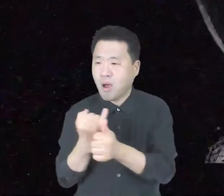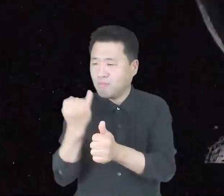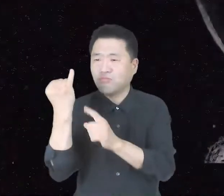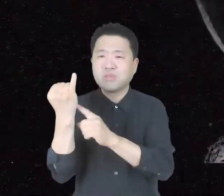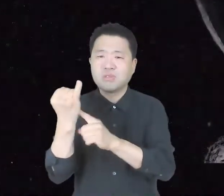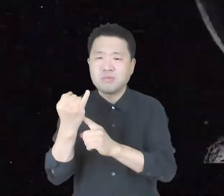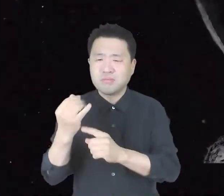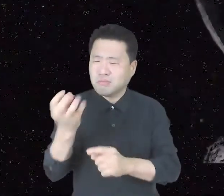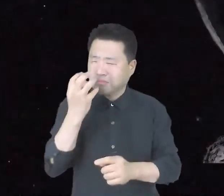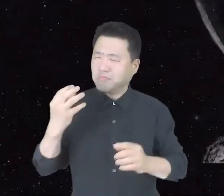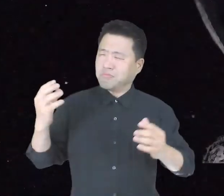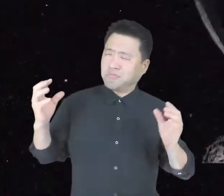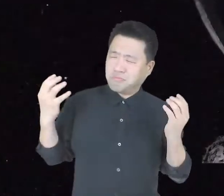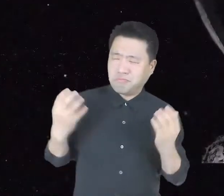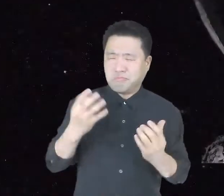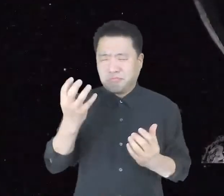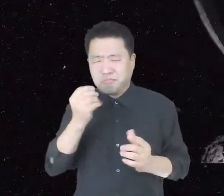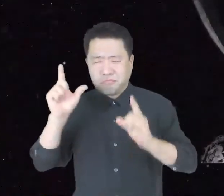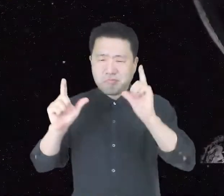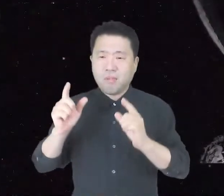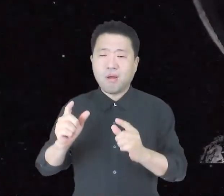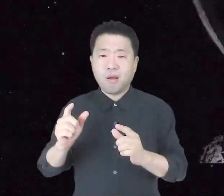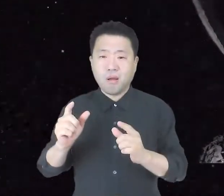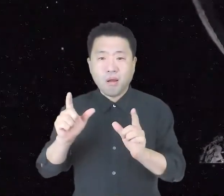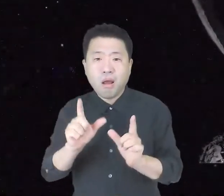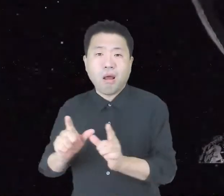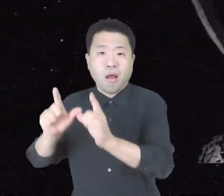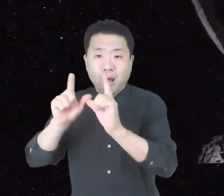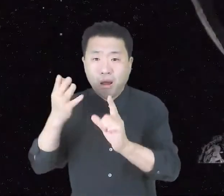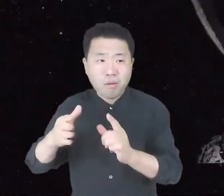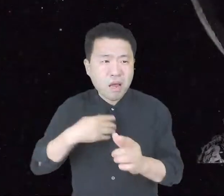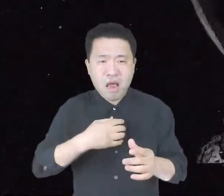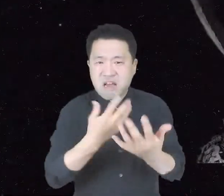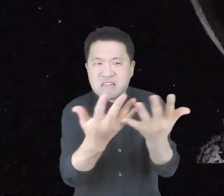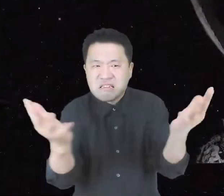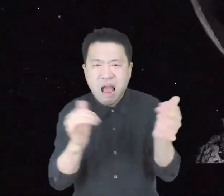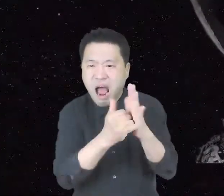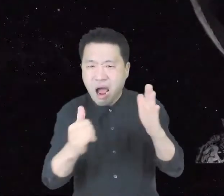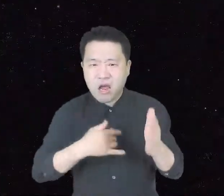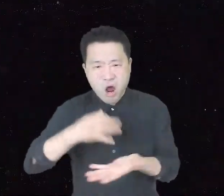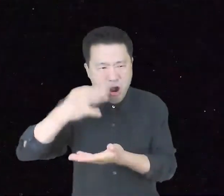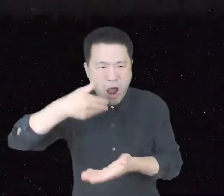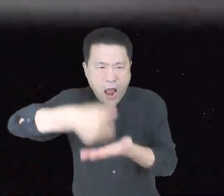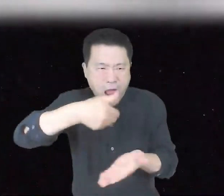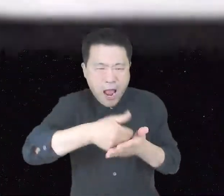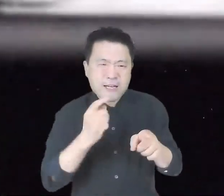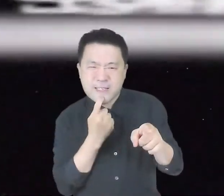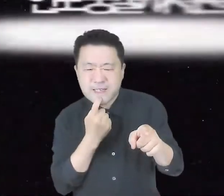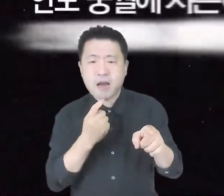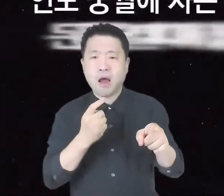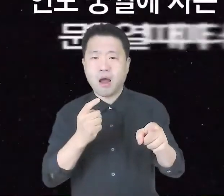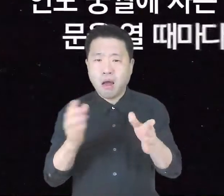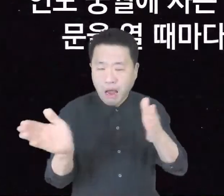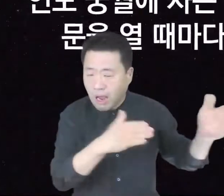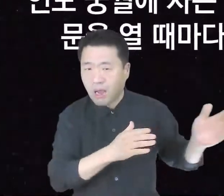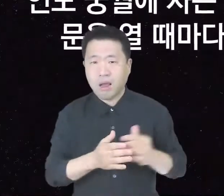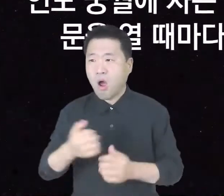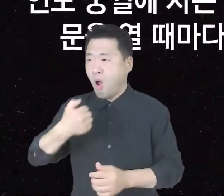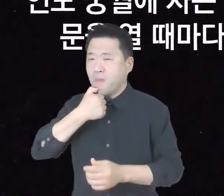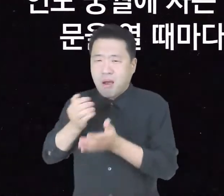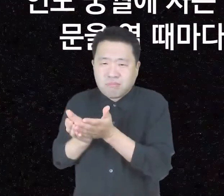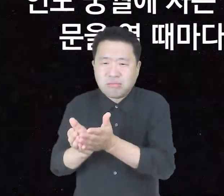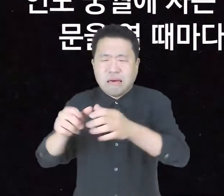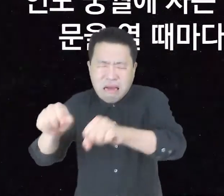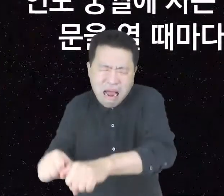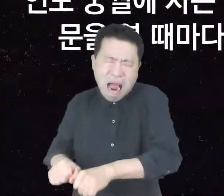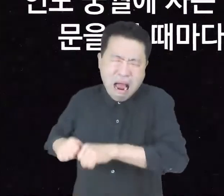부인이었다. 커다란 성에서 풍족하게 살지만 가족들은 내 유산만을 노리고 있다. 고대 로마의 결리선 노자비.